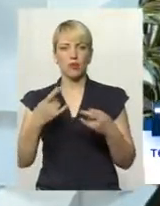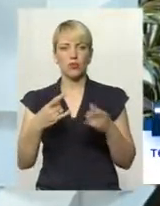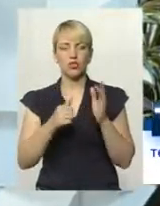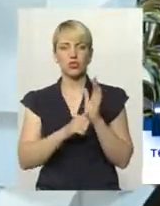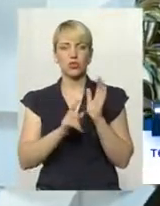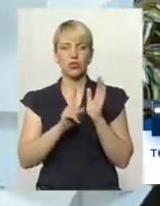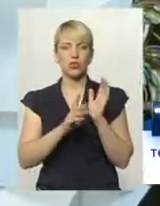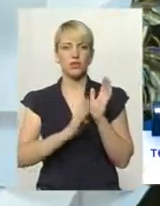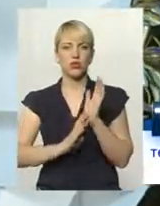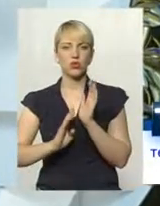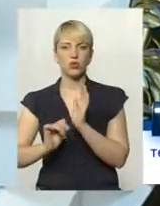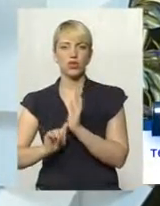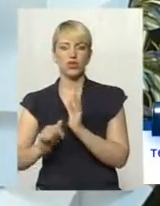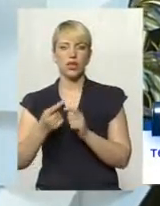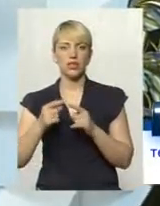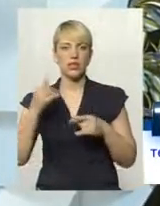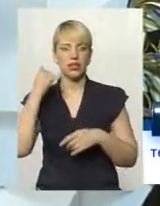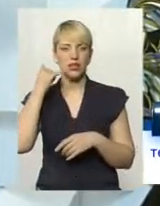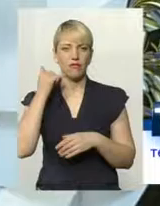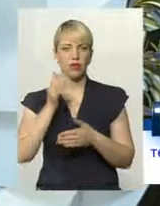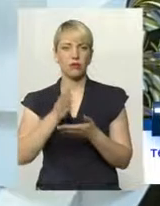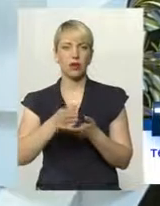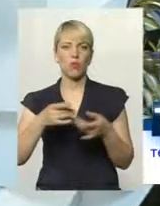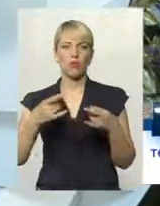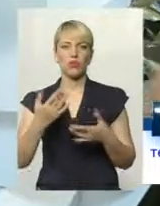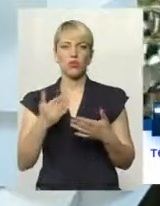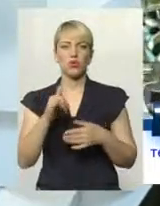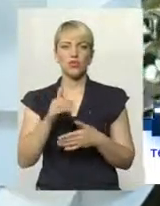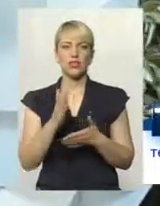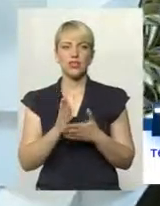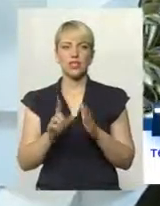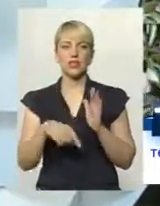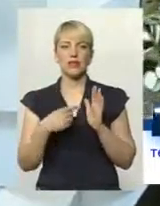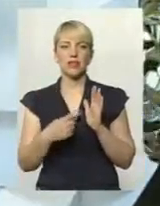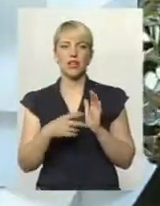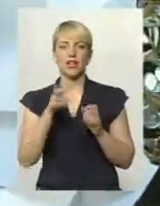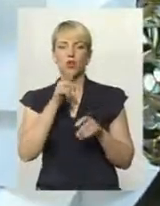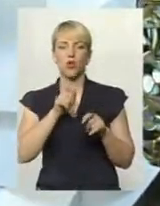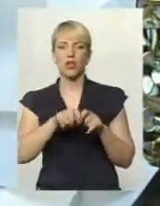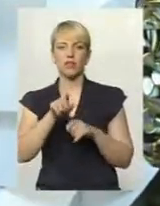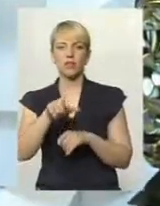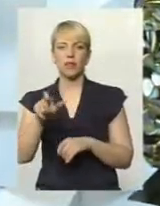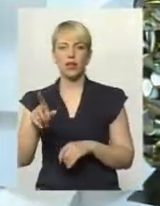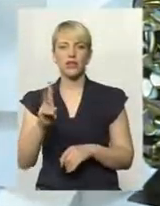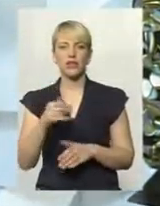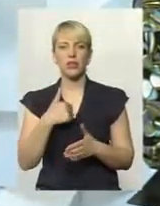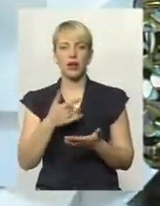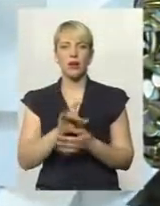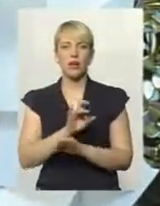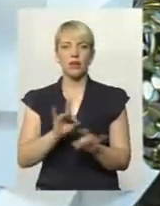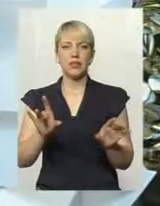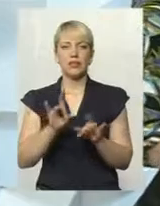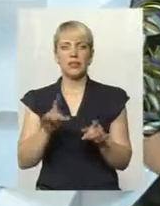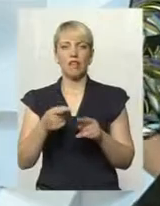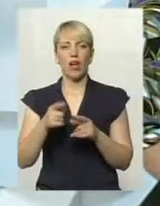60, телефон прямого ефіру. Якщо у вас є запитання до наших експортів, яких я зараз представлю, або ж